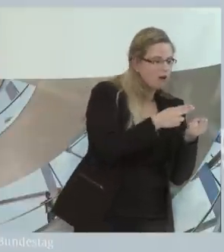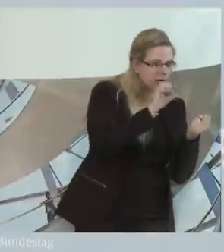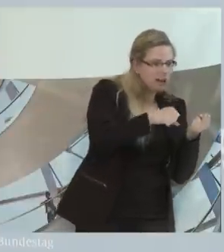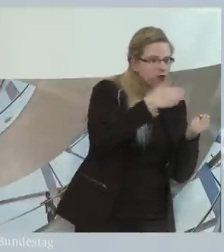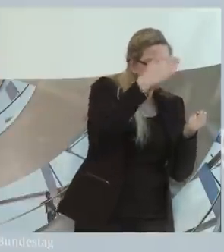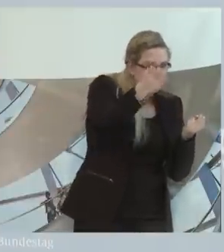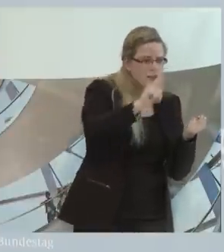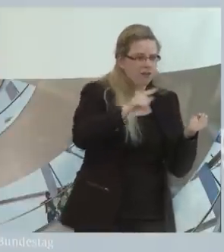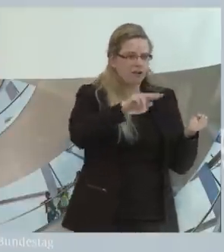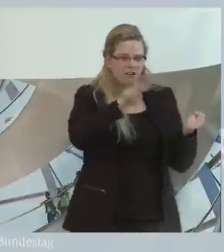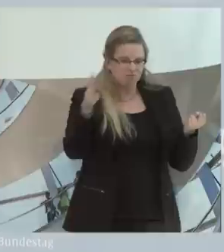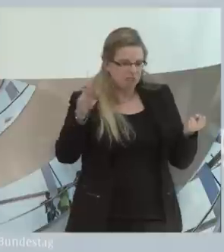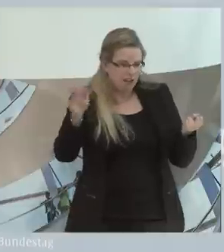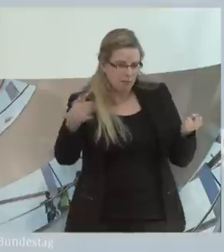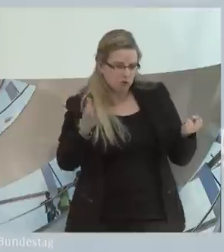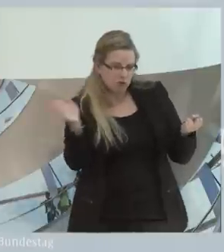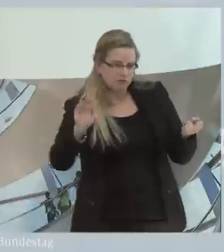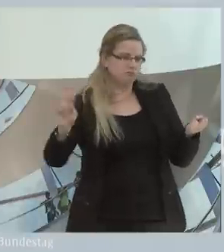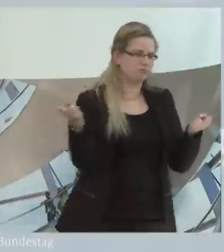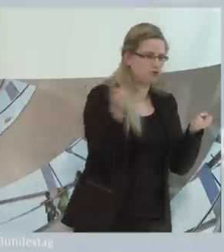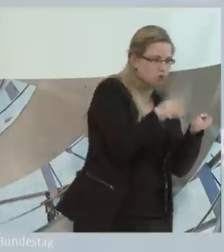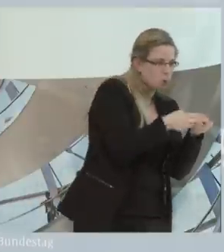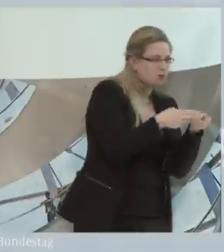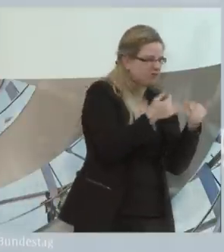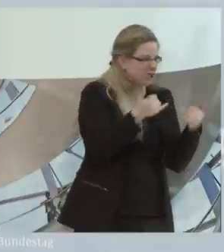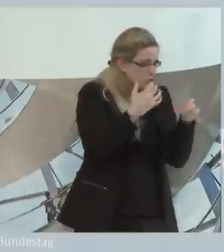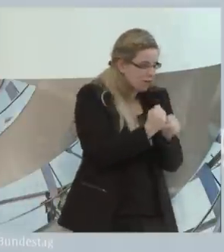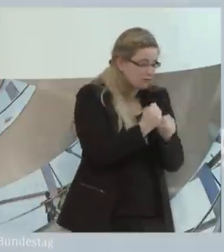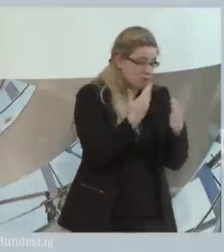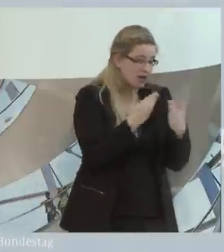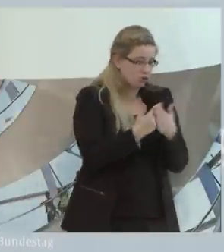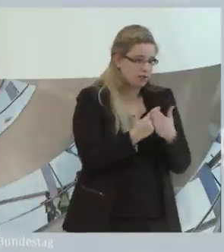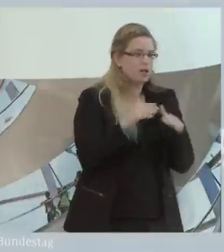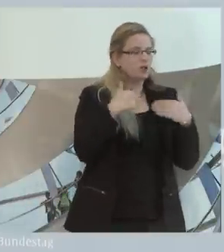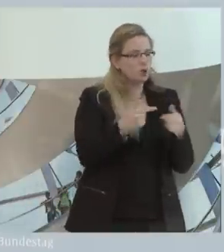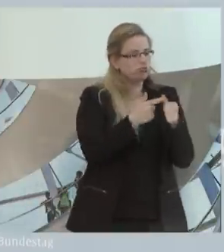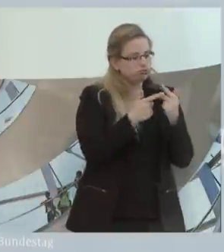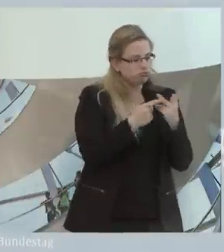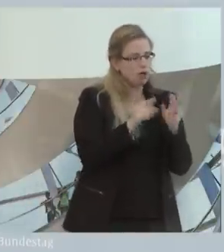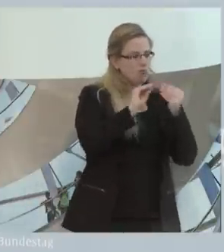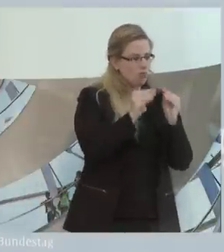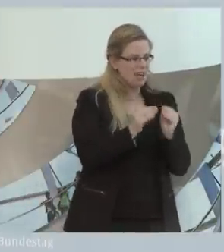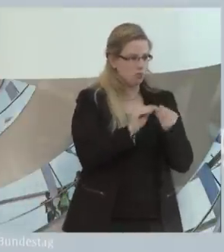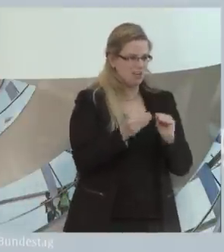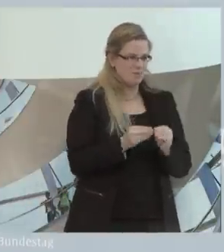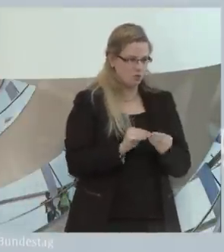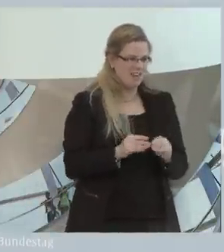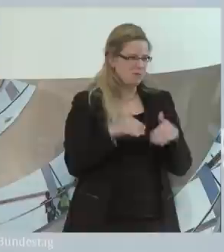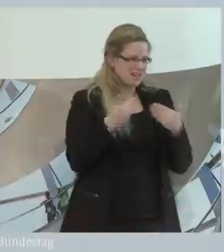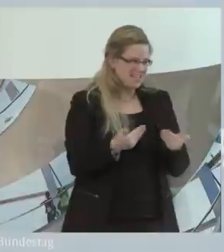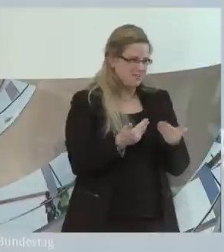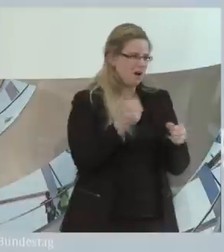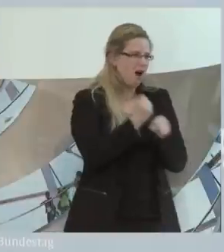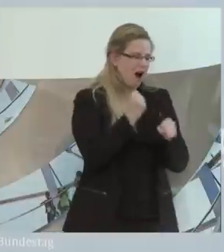Damit habe ich zunächst einmal nur einige Probleme aus dem Bereich Teilhabe am Arbeitsleben aufgezeichnet. Es bleiben